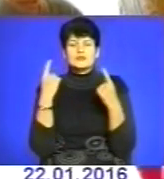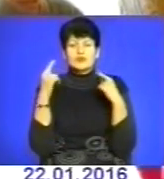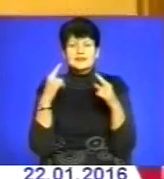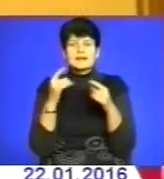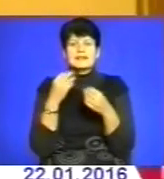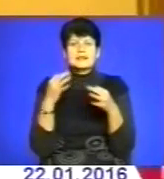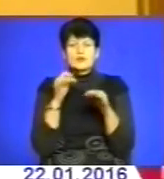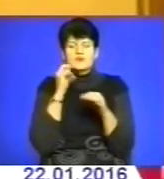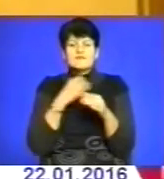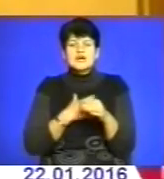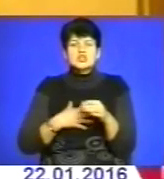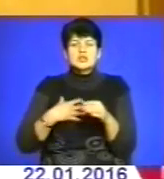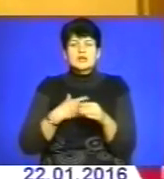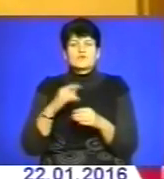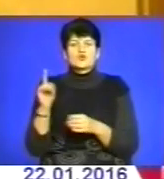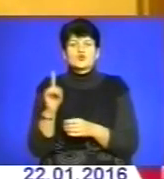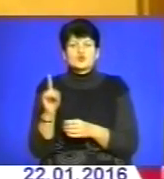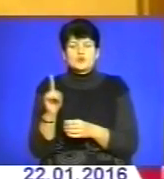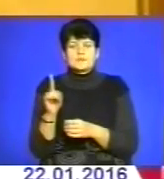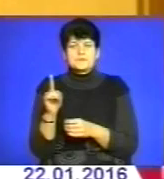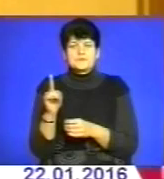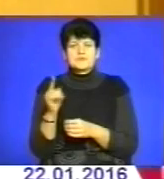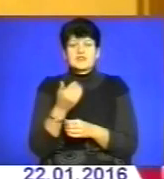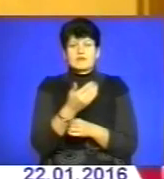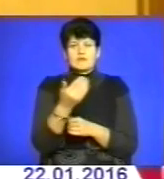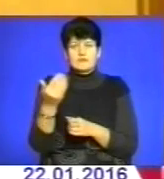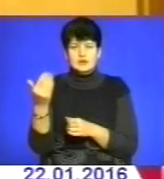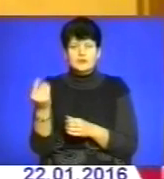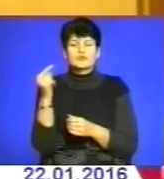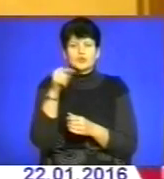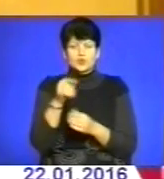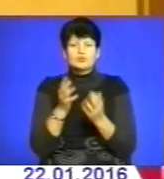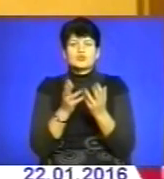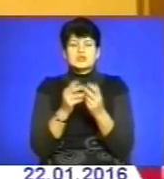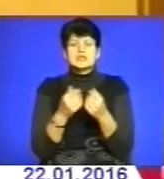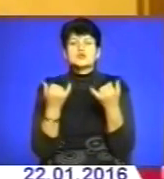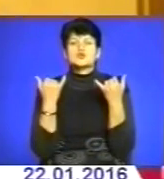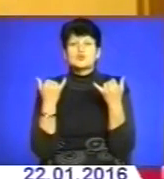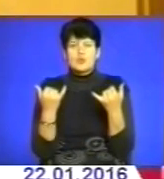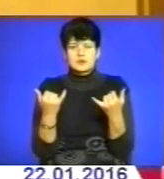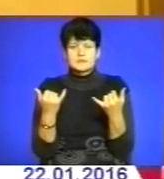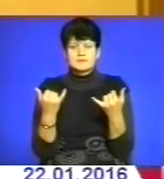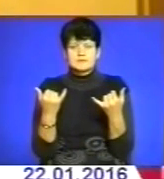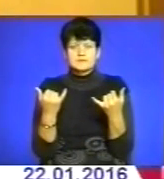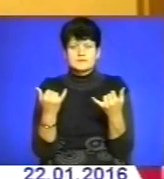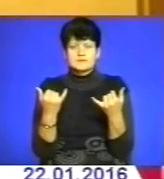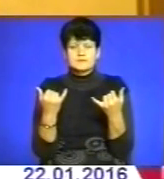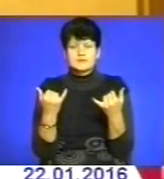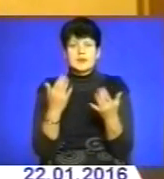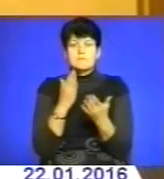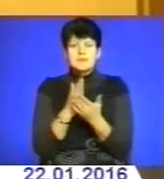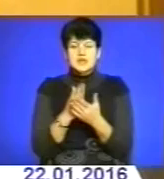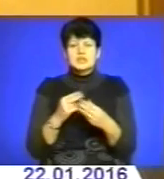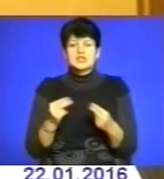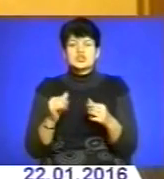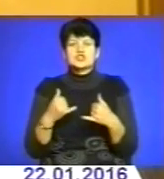Тому дуже важливо, що ви, в тому числі, сьогодні маєте честь,